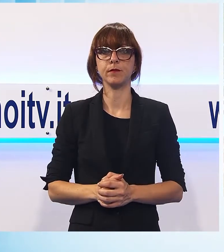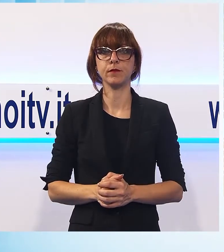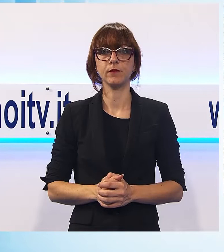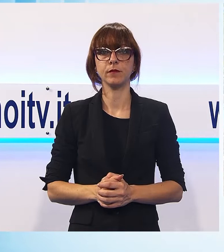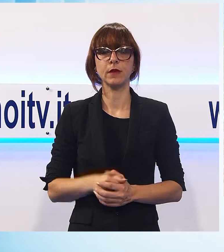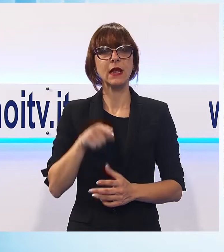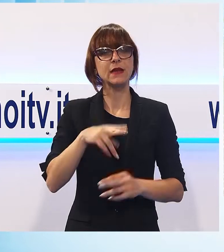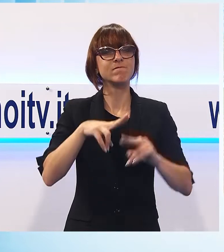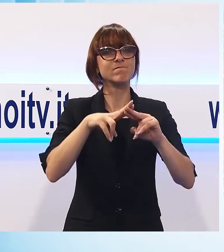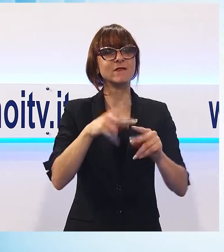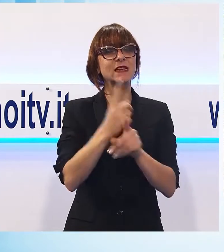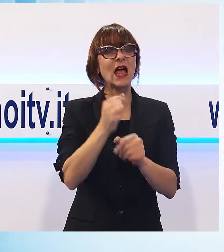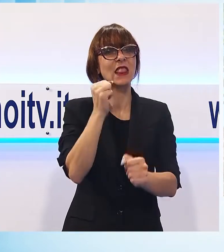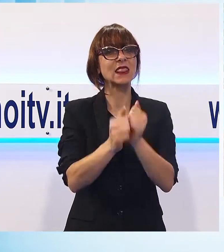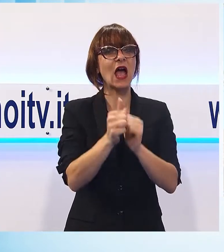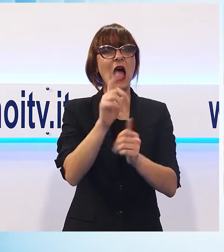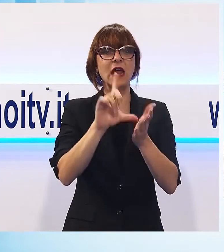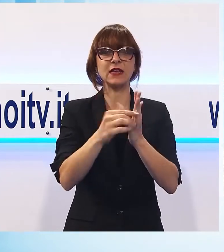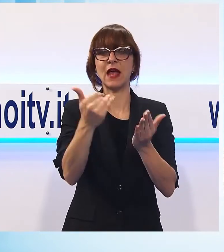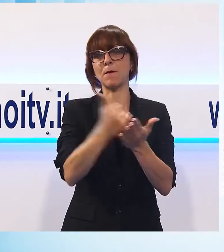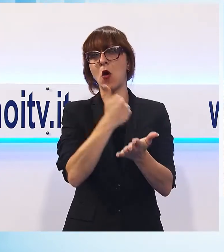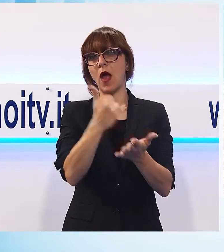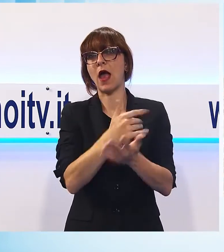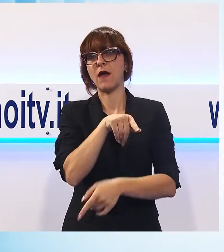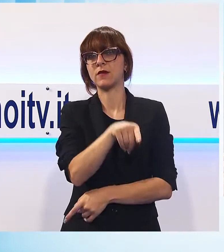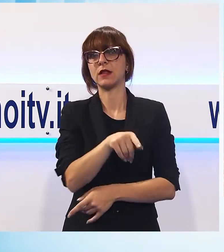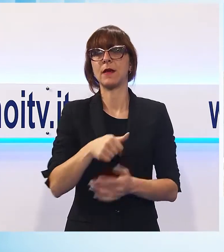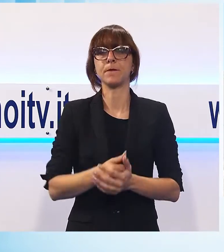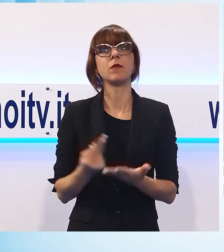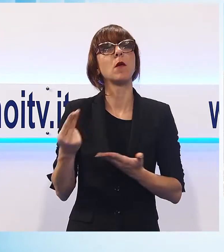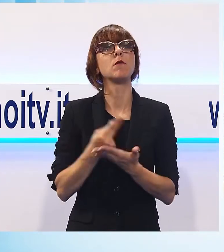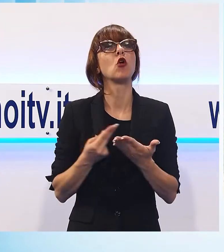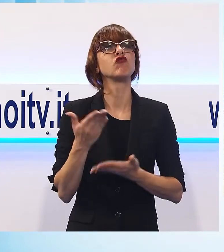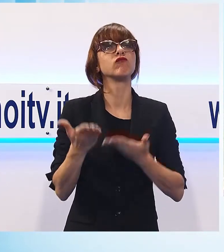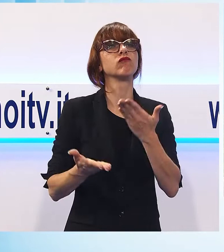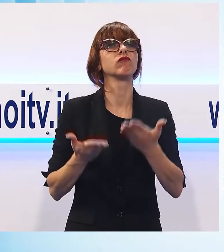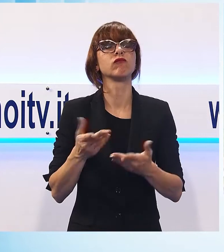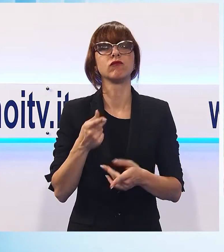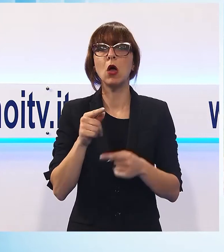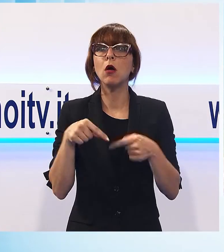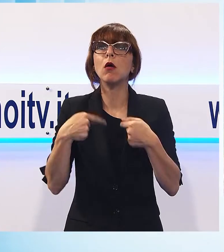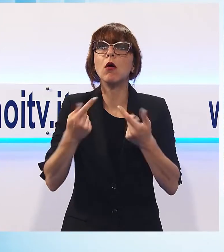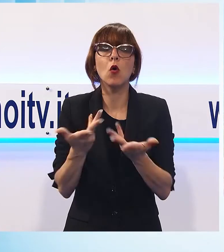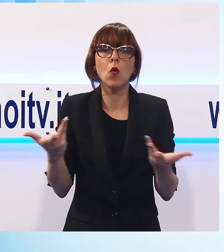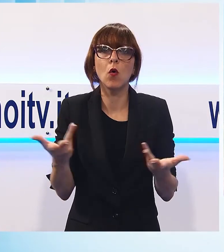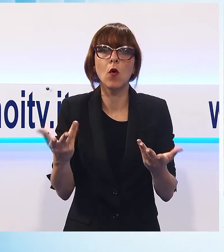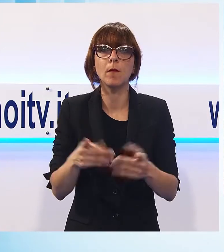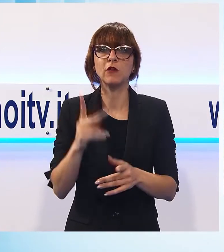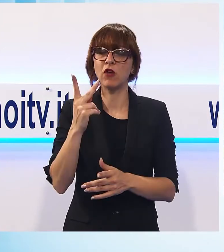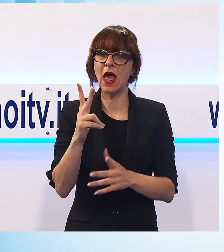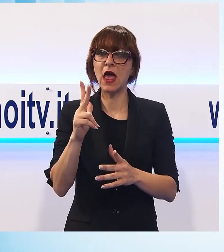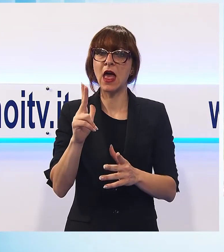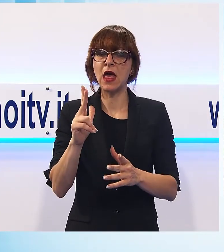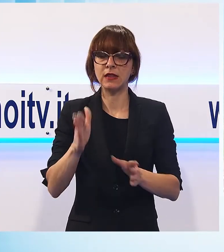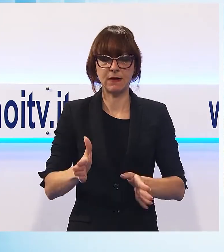evitando dunque nuovi danni del tempo alla struttura. Il progetto non si ferma qui. Grazie alla realizzazione di tre pareti in acciaio verrà